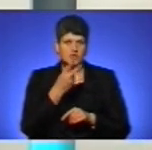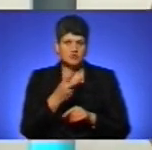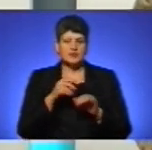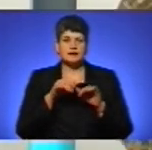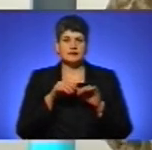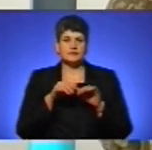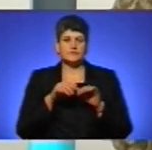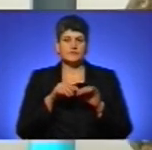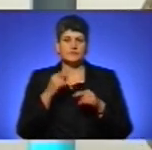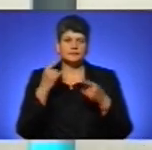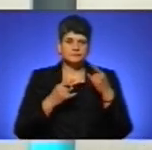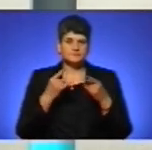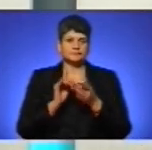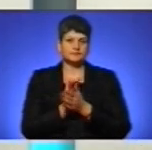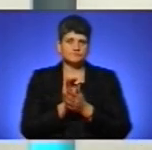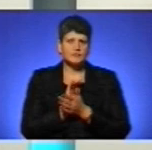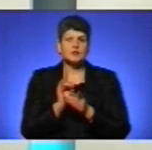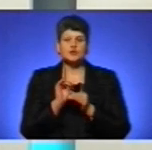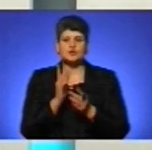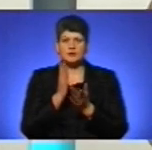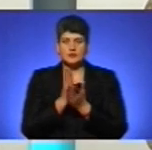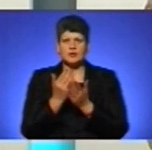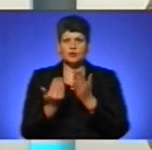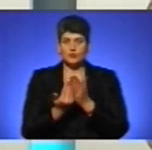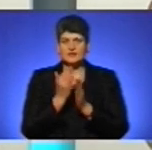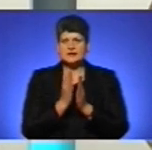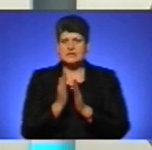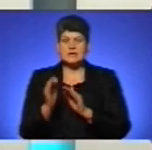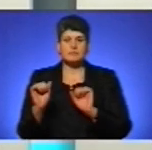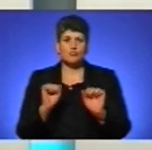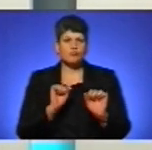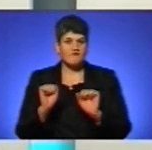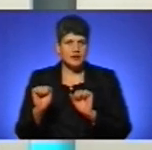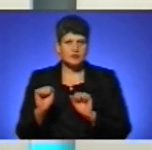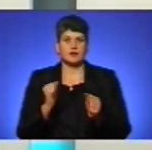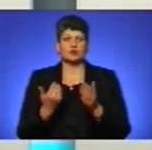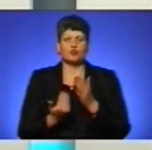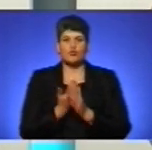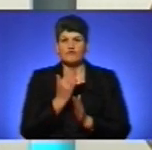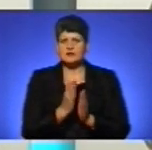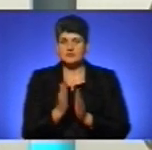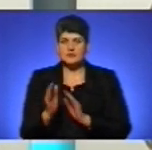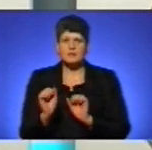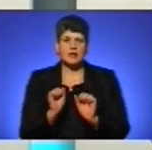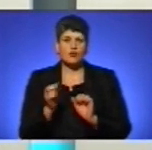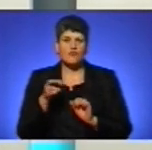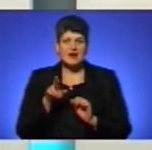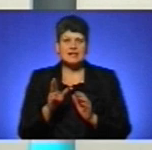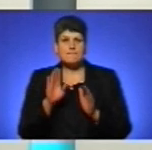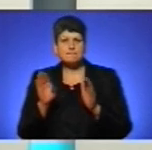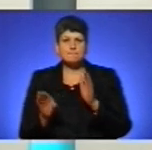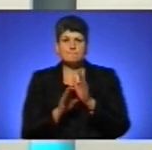масової інформації, що впроваджуються нові системи і управління, нове систему керування підрозділями,